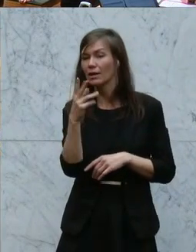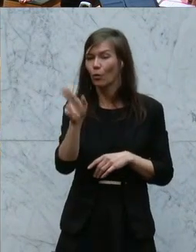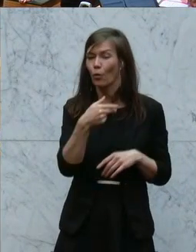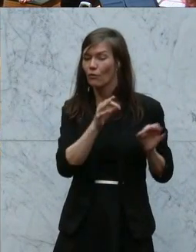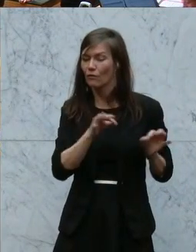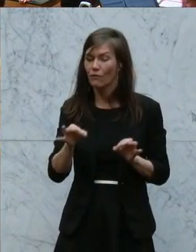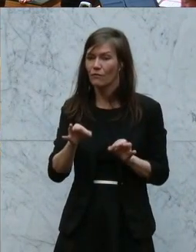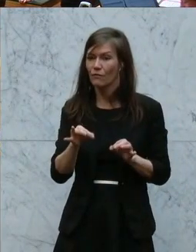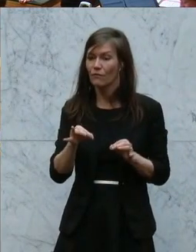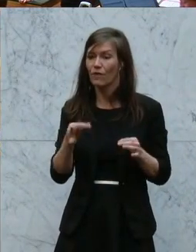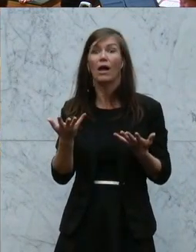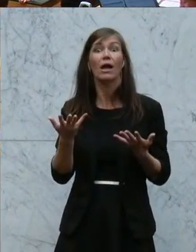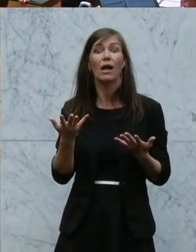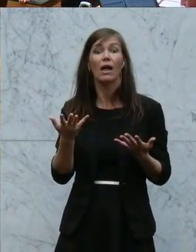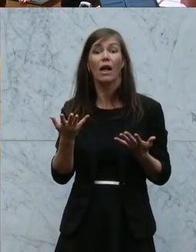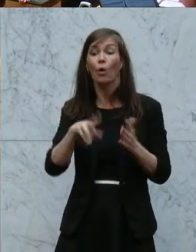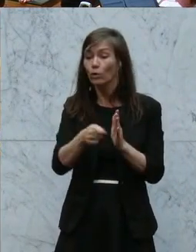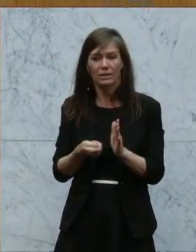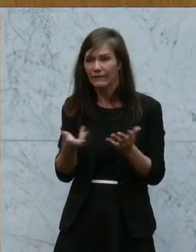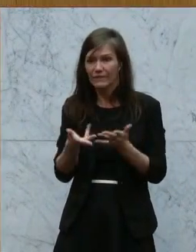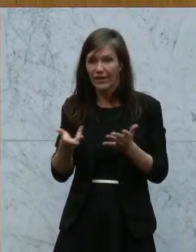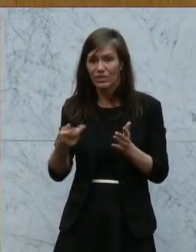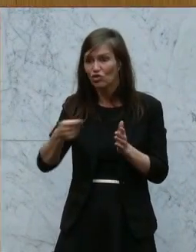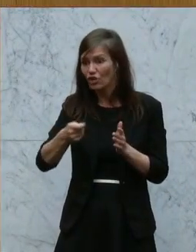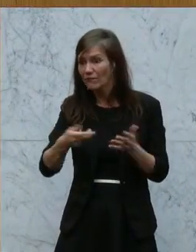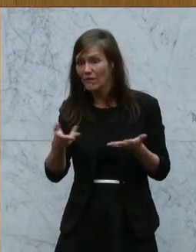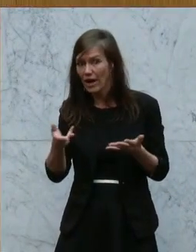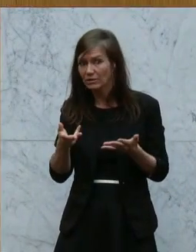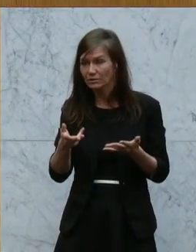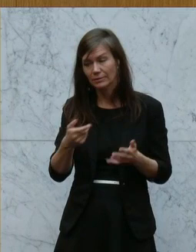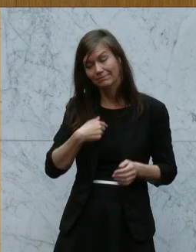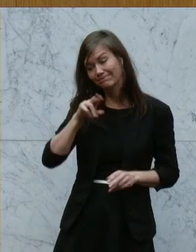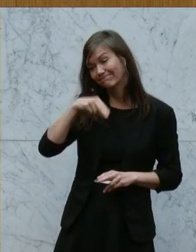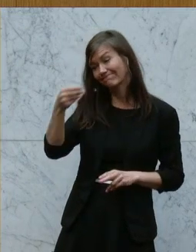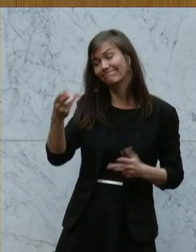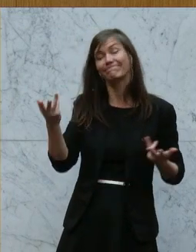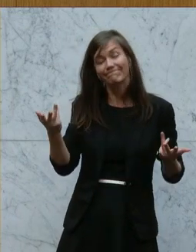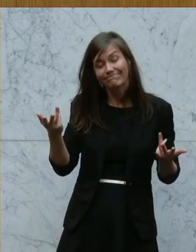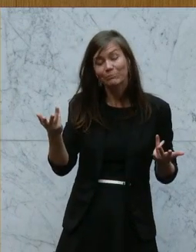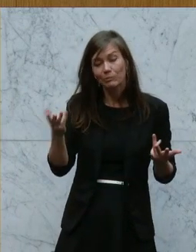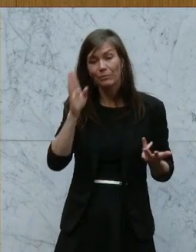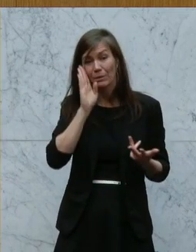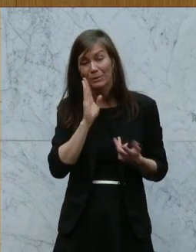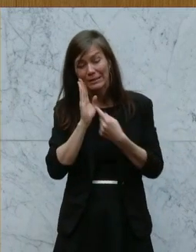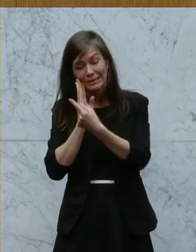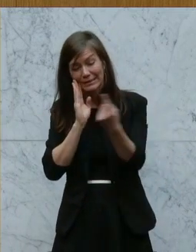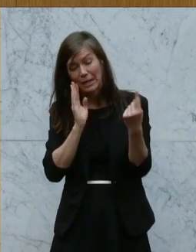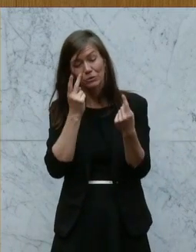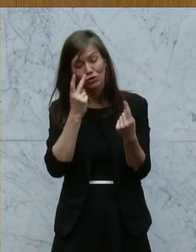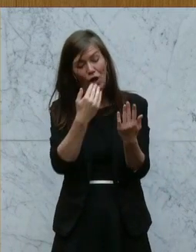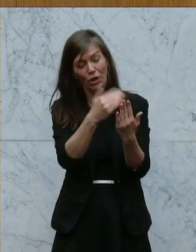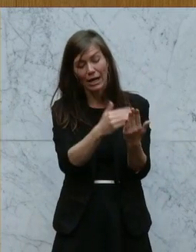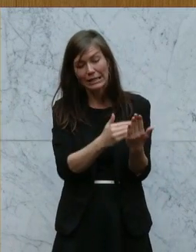Was für Konsequenzen es denn eigentlich dann habe. Ich sage dann immer allen Bürgerinnen und Bürgern, schauen Sie bitte selber nach in der Liste,